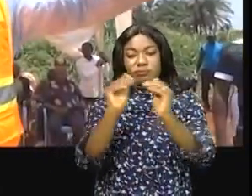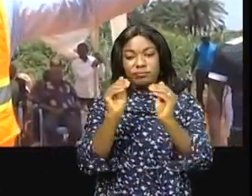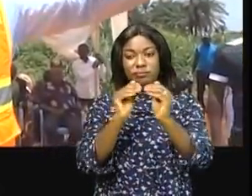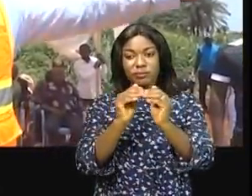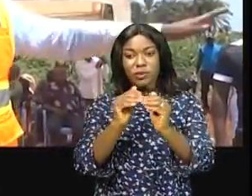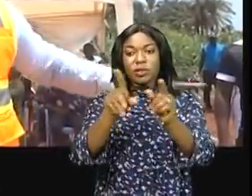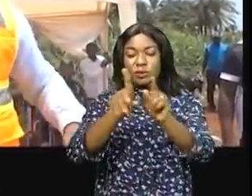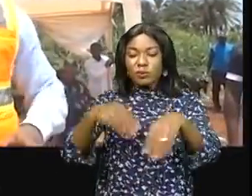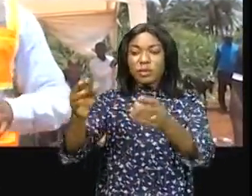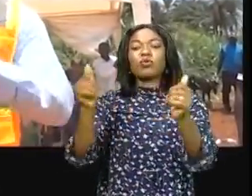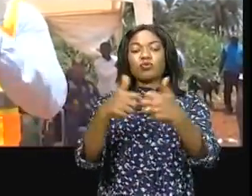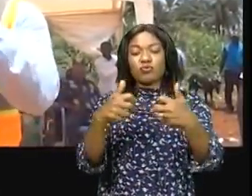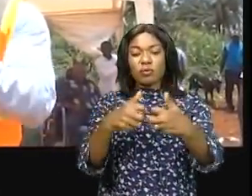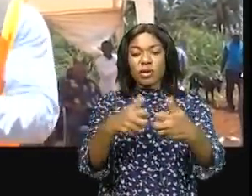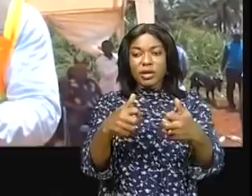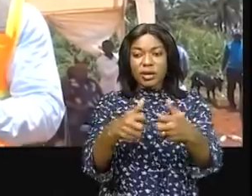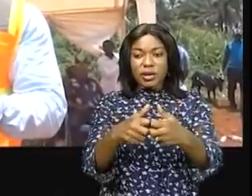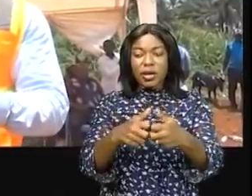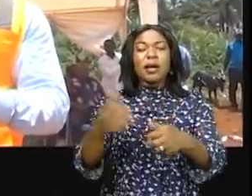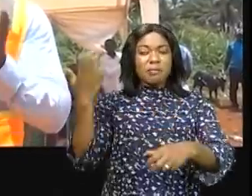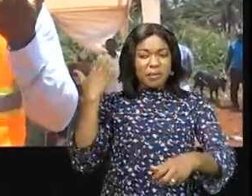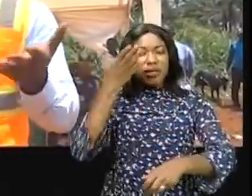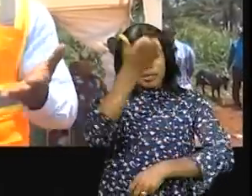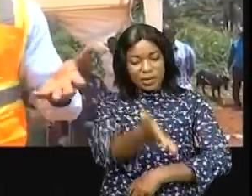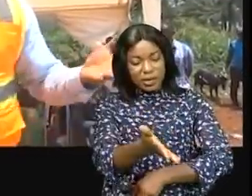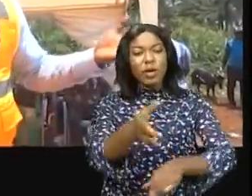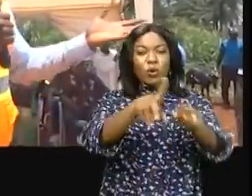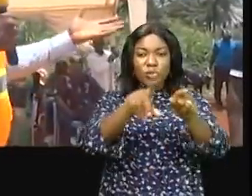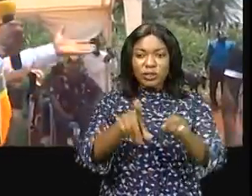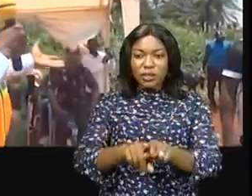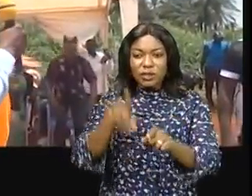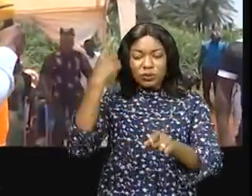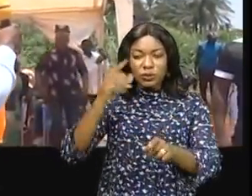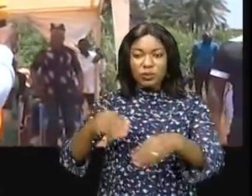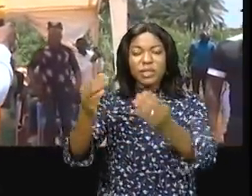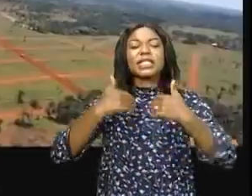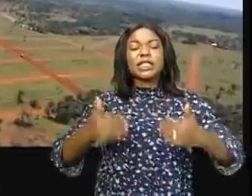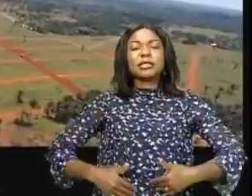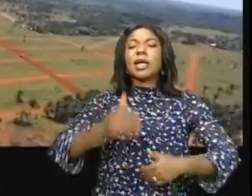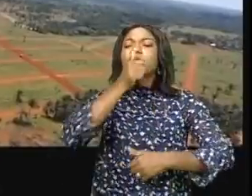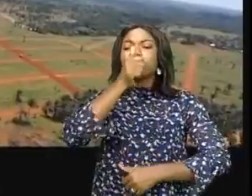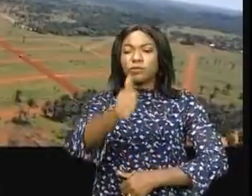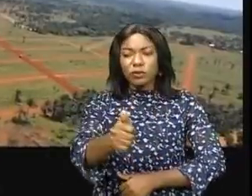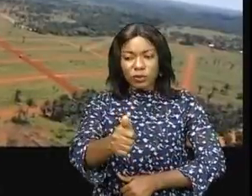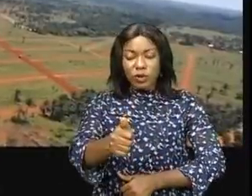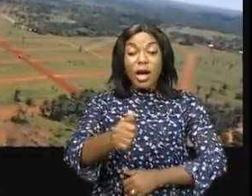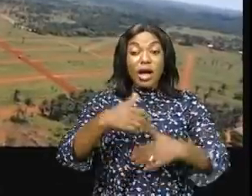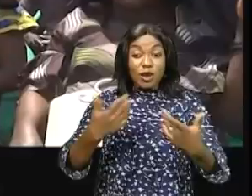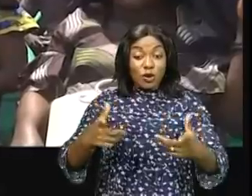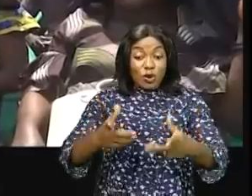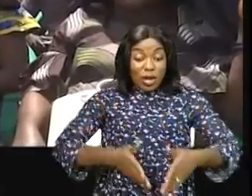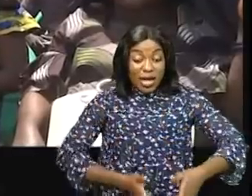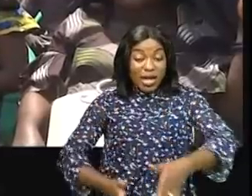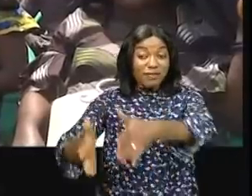courant, de notre maille, de notre éducation et de notre santé. Sur ces langues et grandes avenues